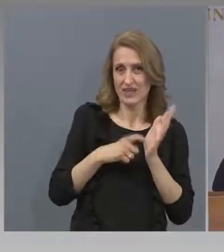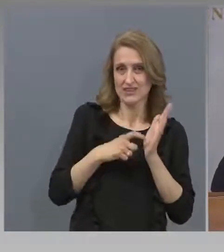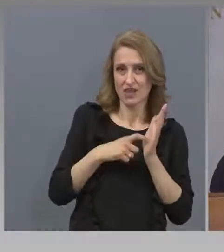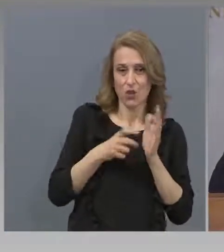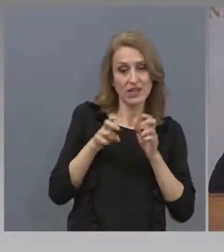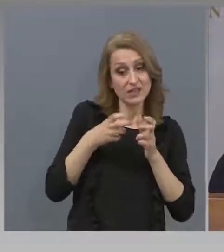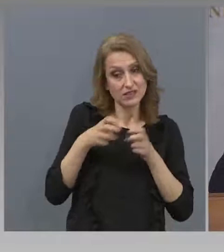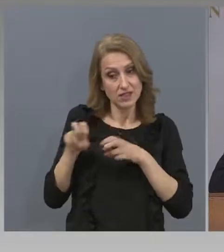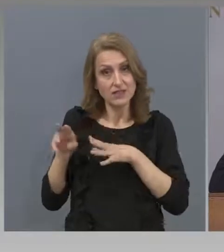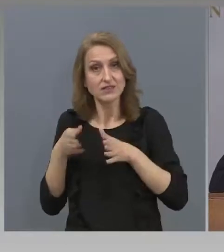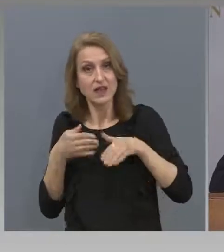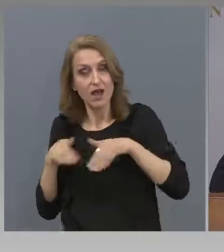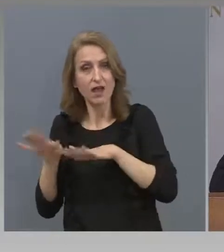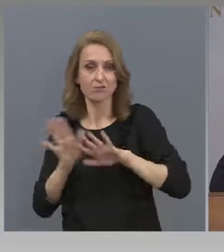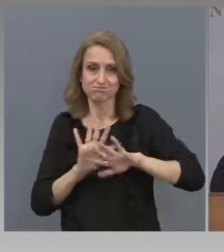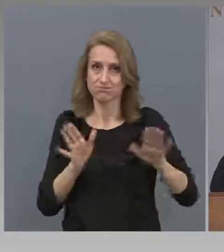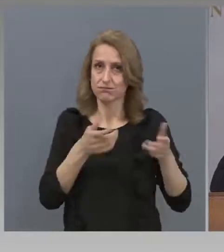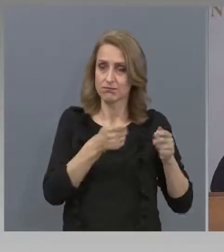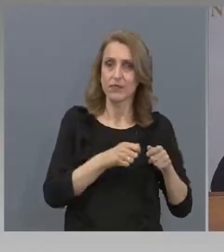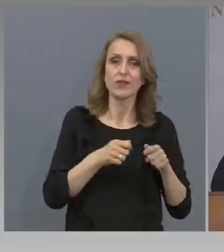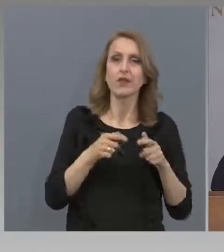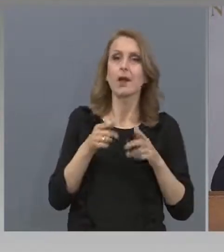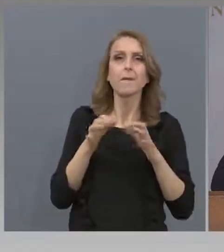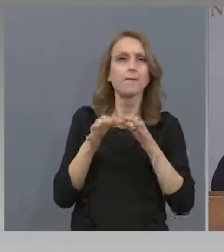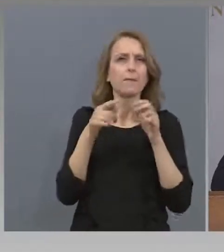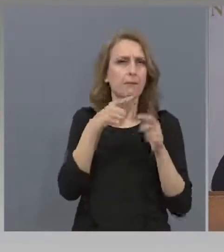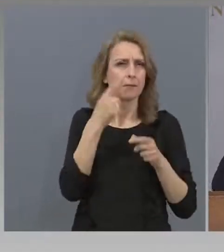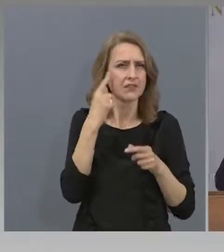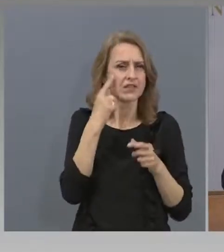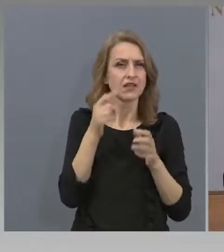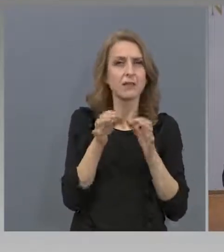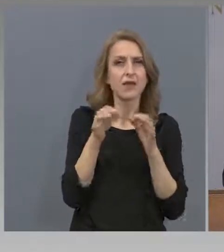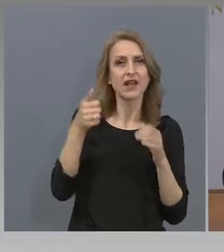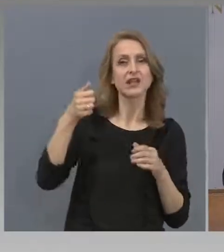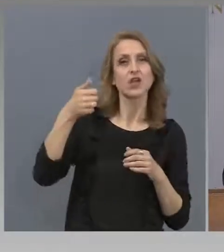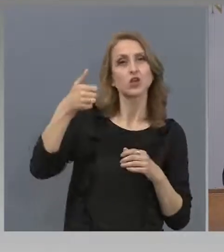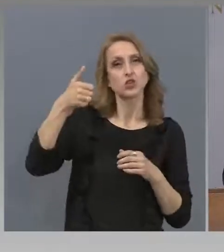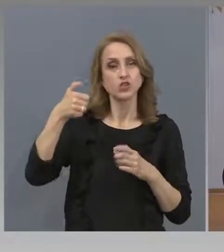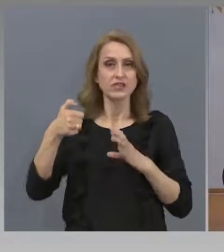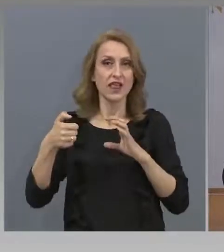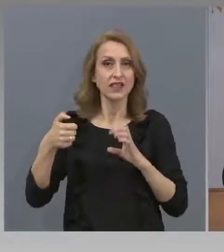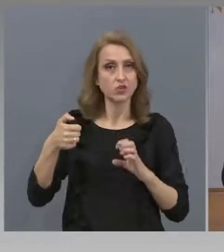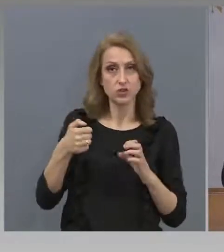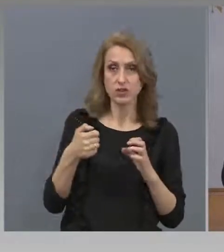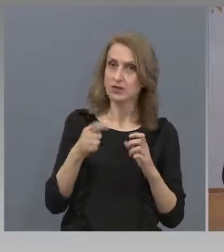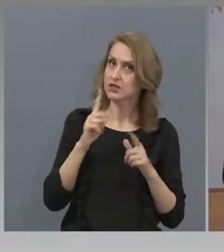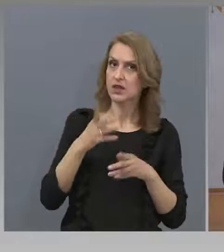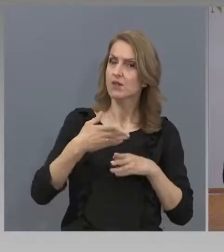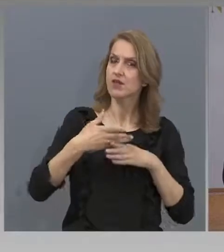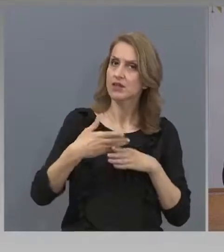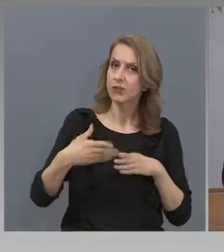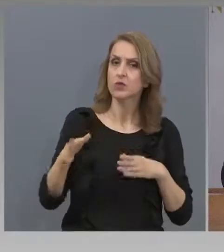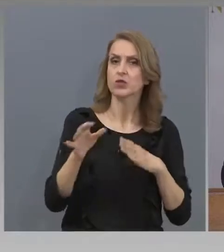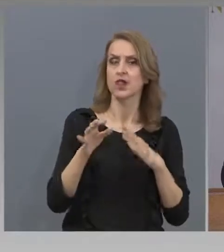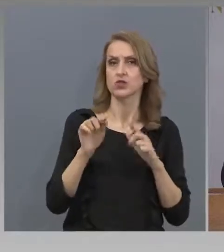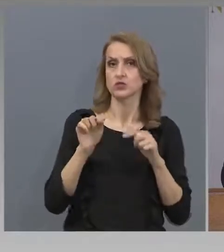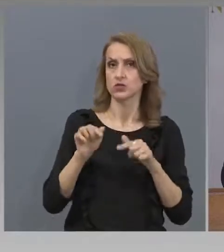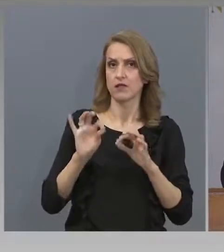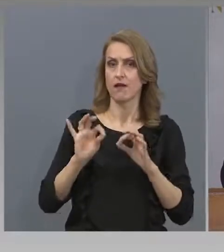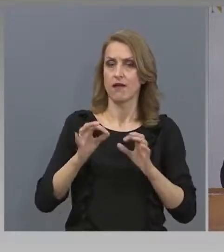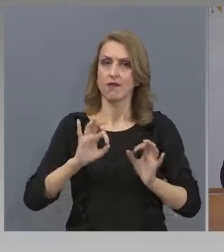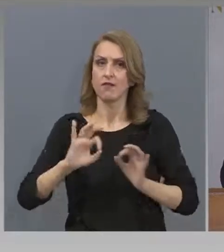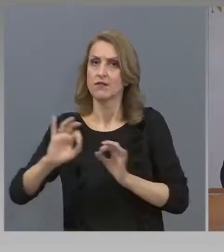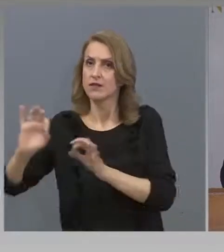мярката 60 на 40, както се прилага в момента, трябва да продължи да се прилага за напред? И в Народното събрание, при